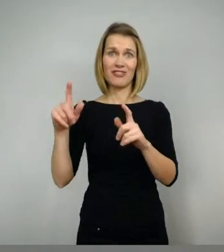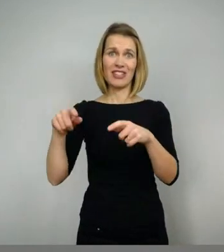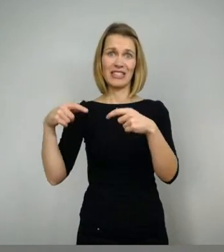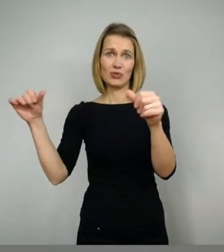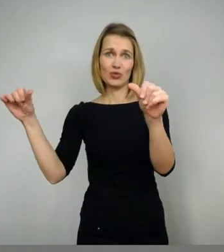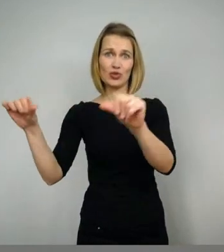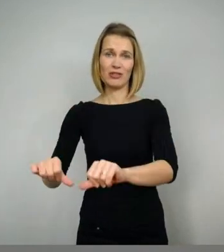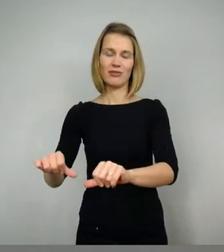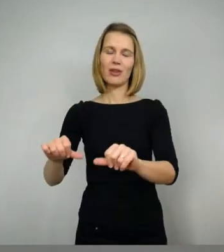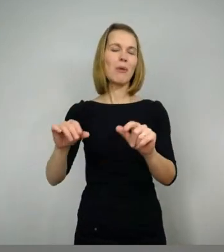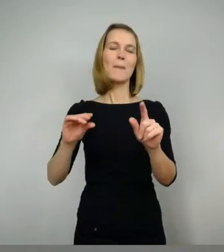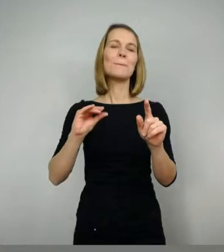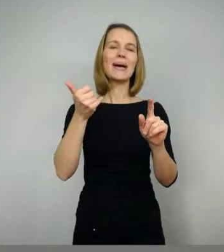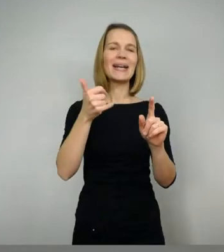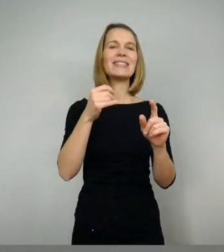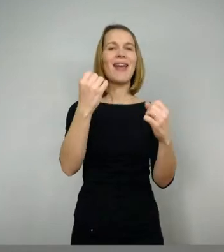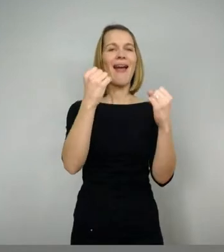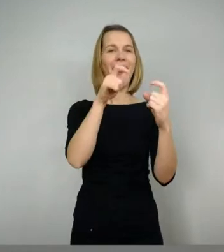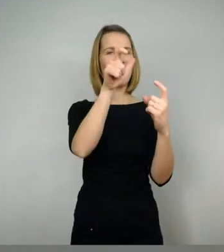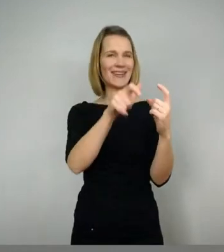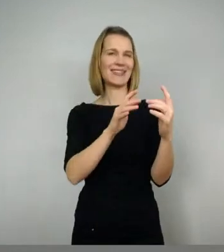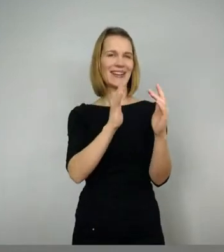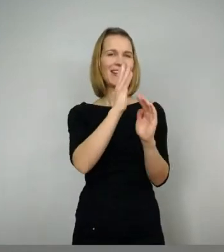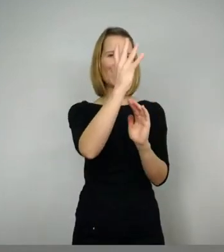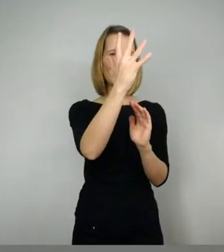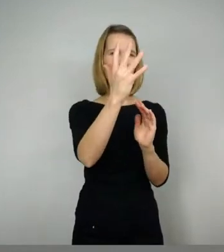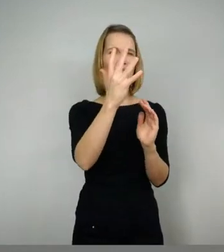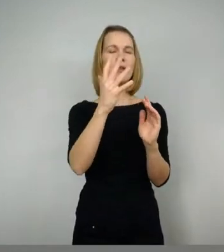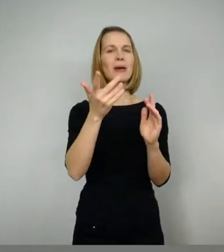tut. Also unsere heutigen Superhelden überleben ja meistens.